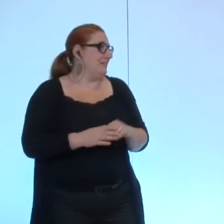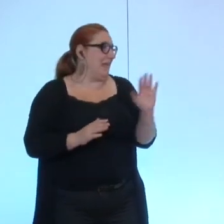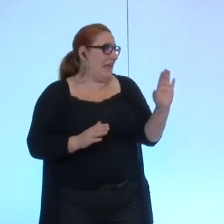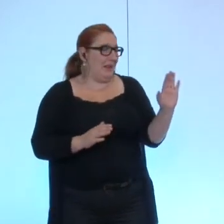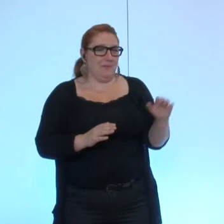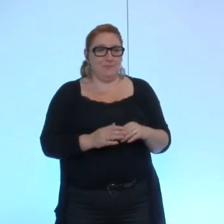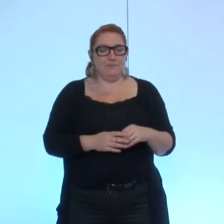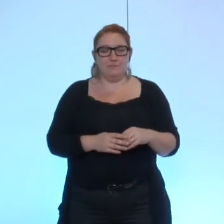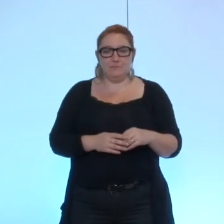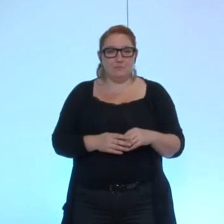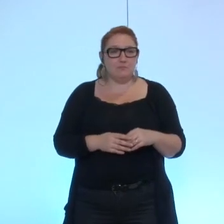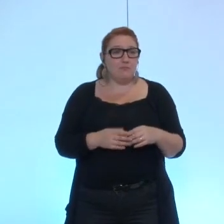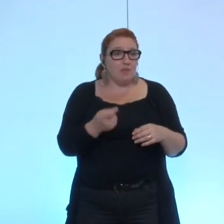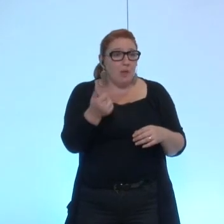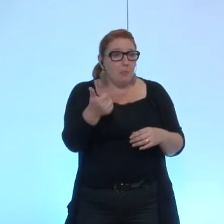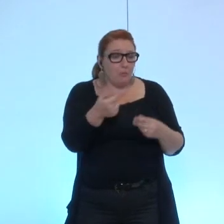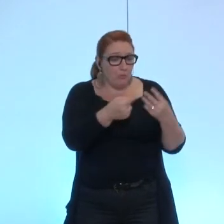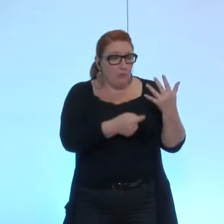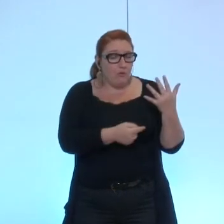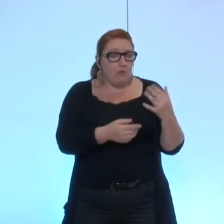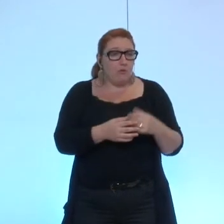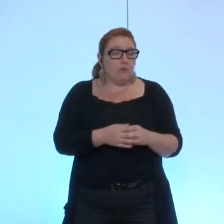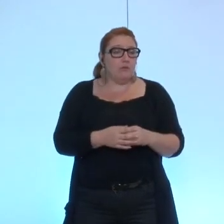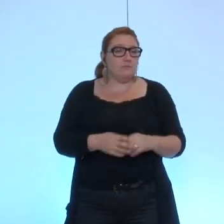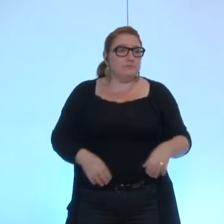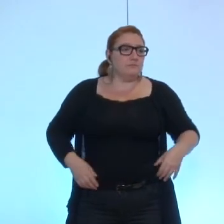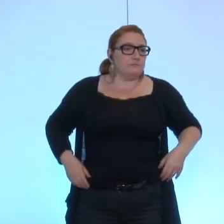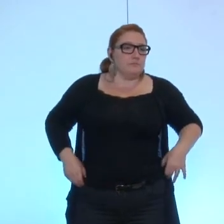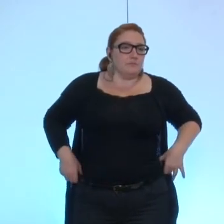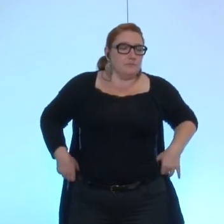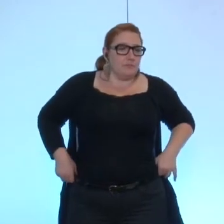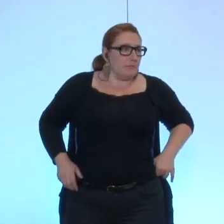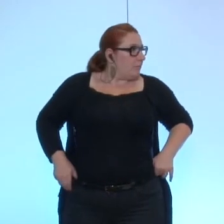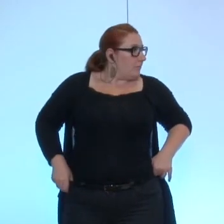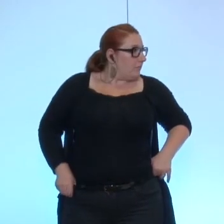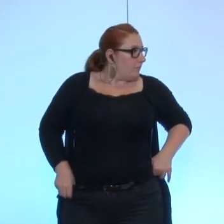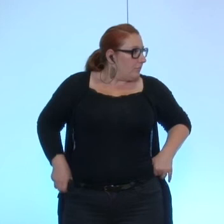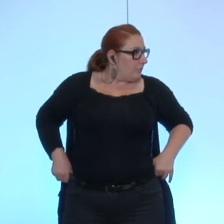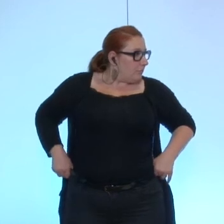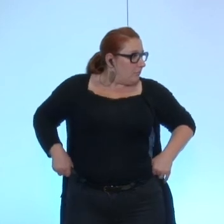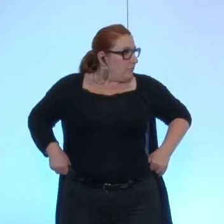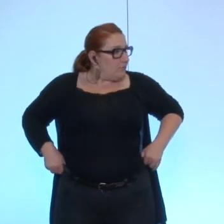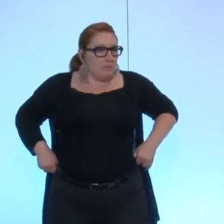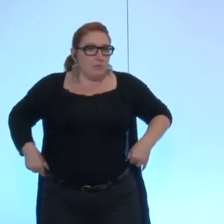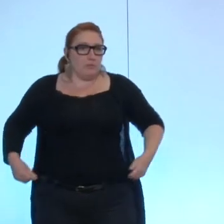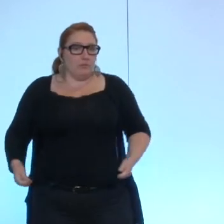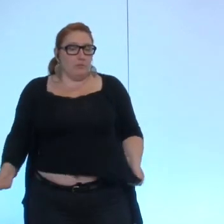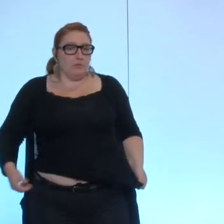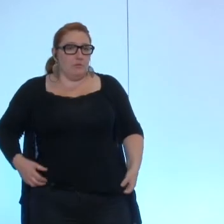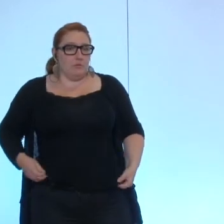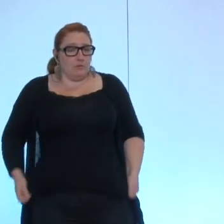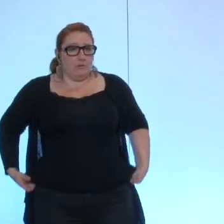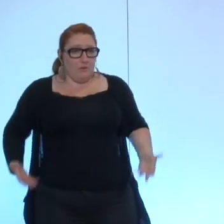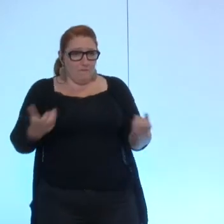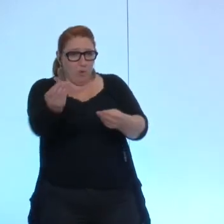il n en a pas des masses si vous voulez les porter à la question Alpex Alpex pour